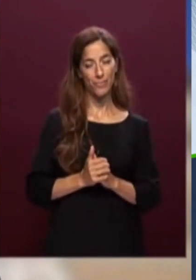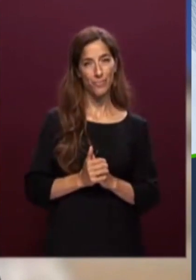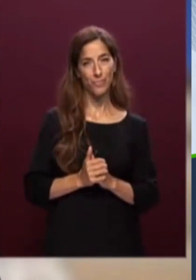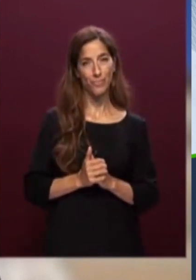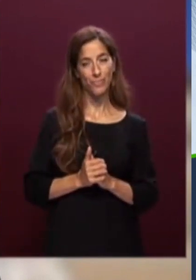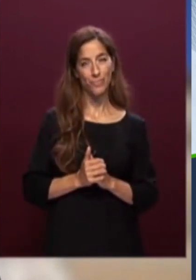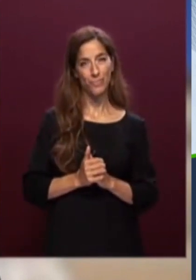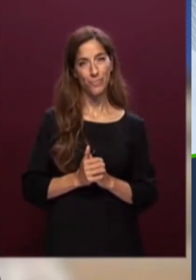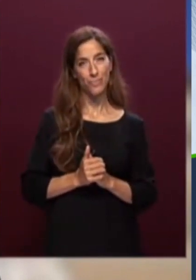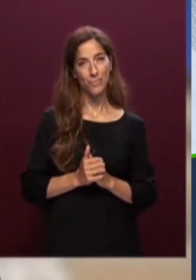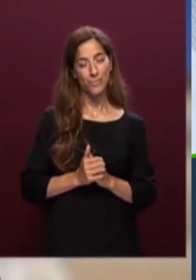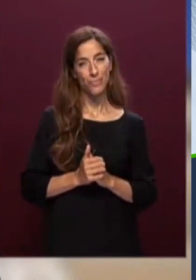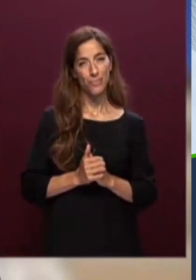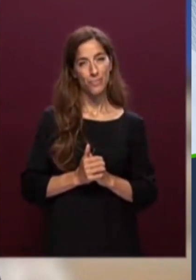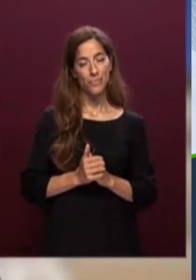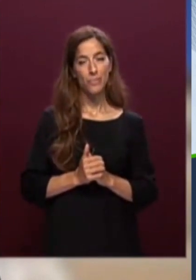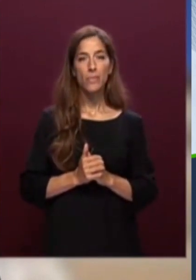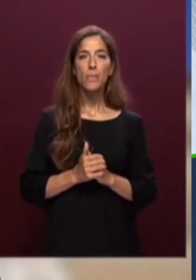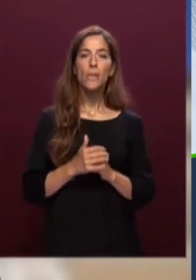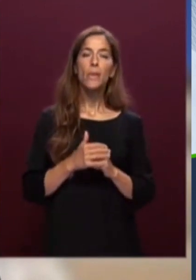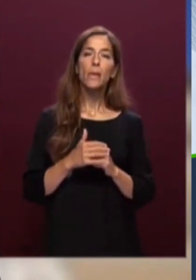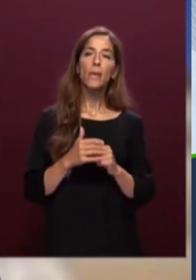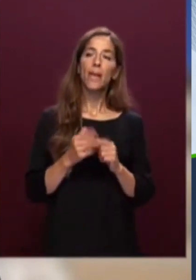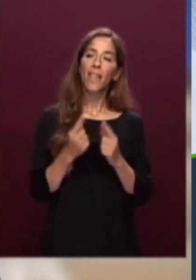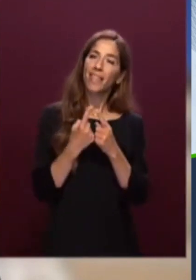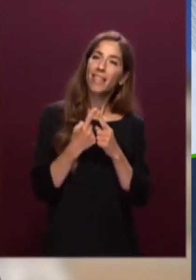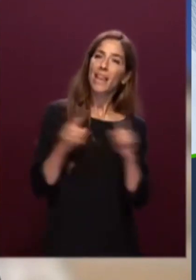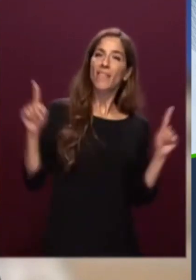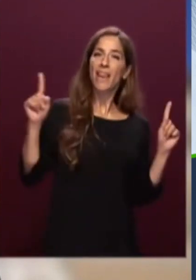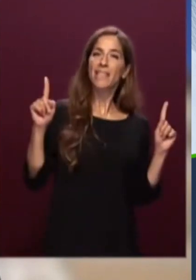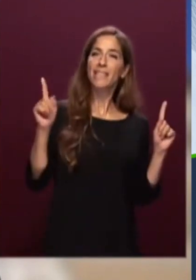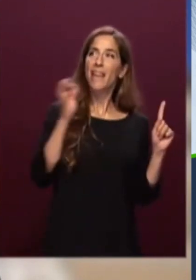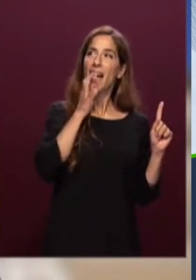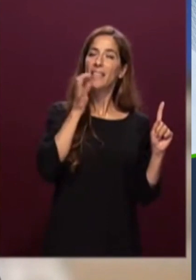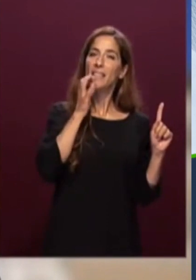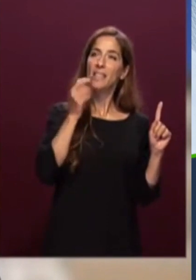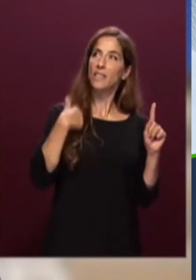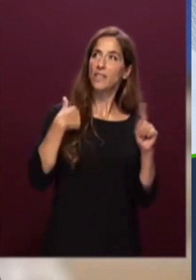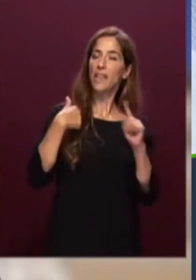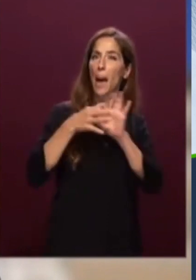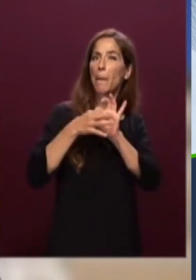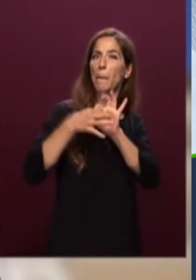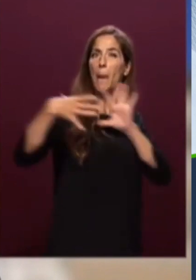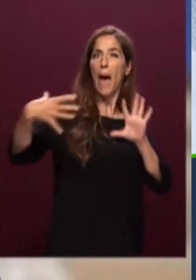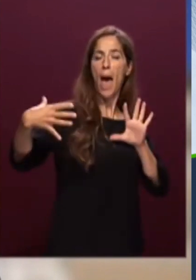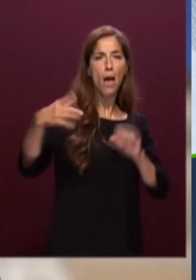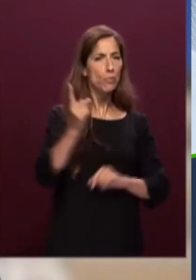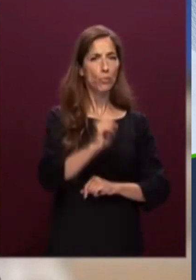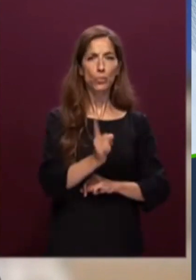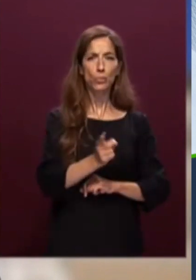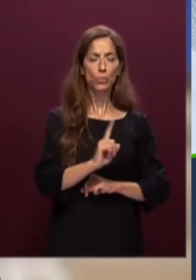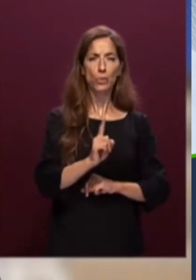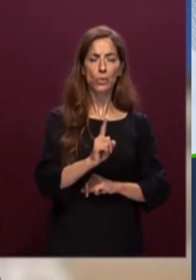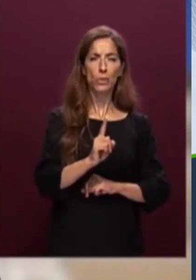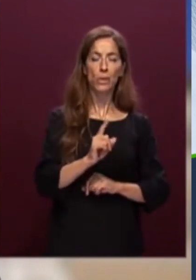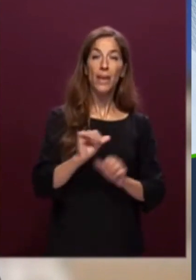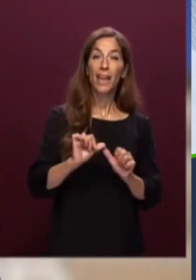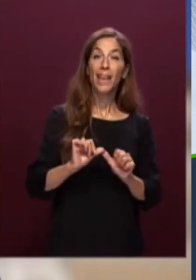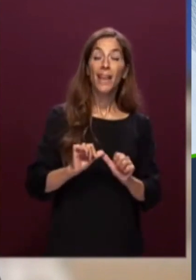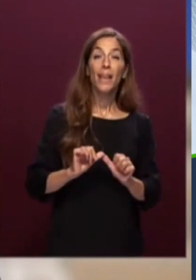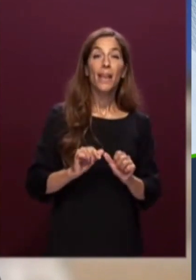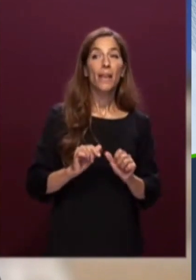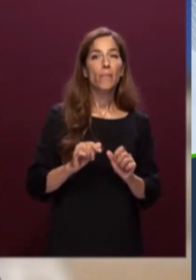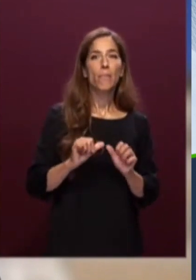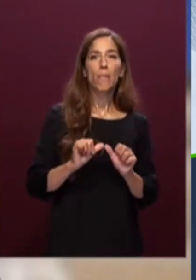vedete la diversità non è rottura la diversità non è indice di superiorità di alcune